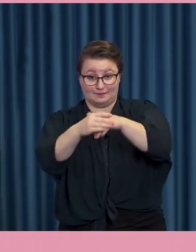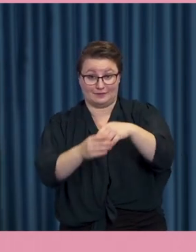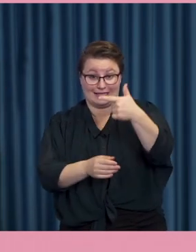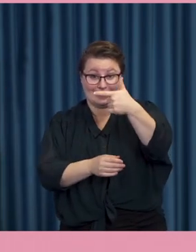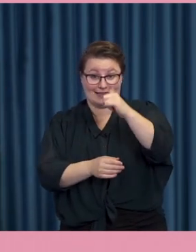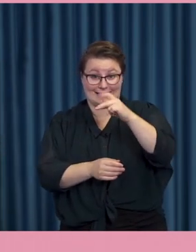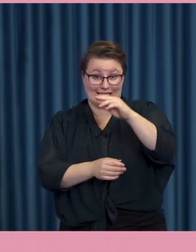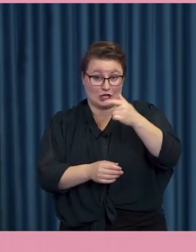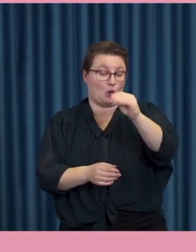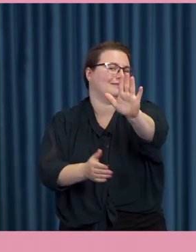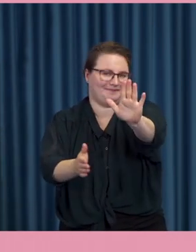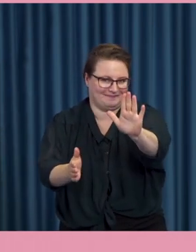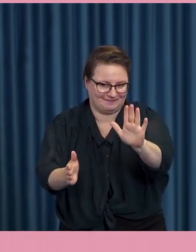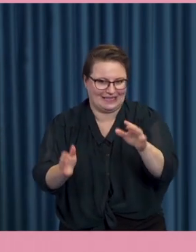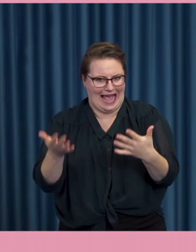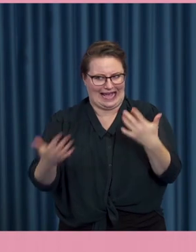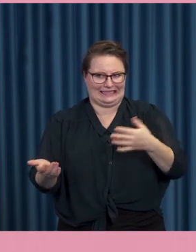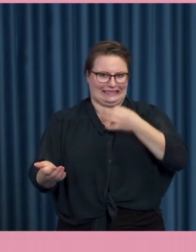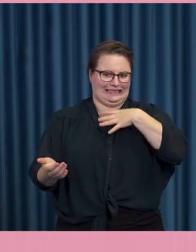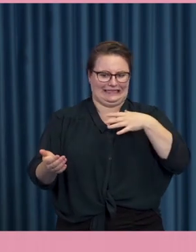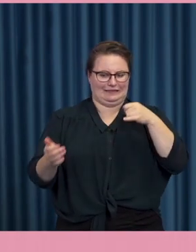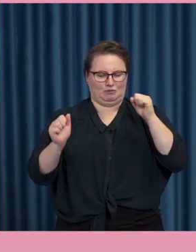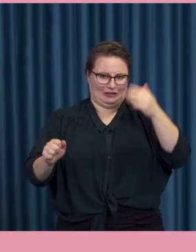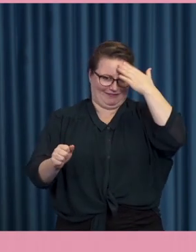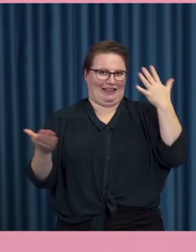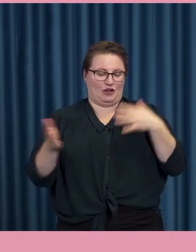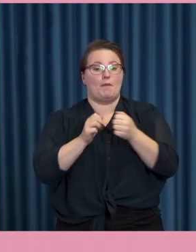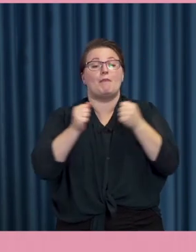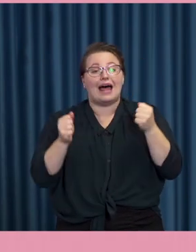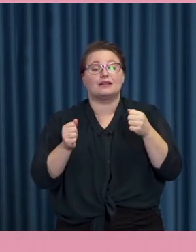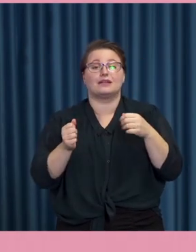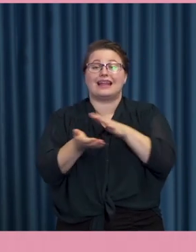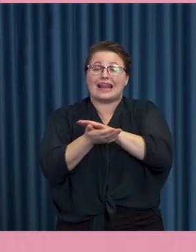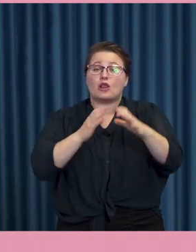man gör. Men det är där kommunikationen är. Det är människor är.